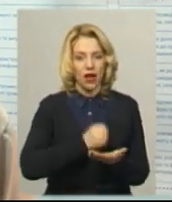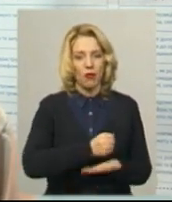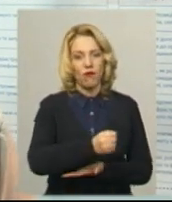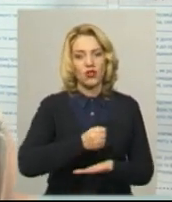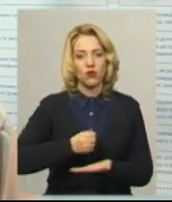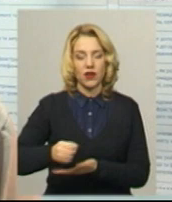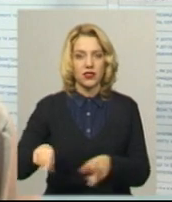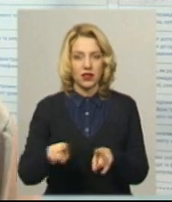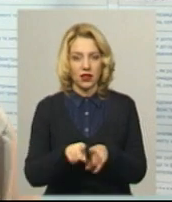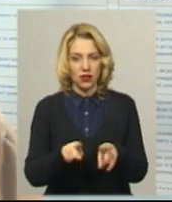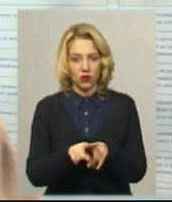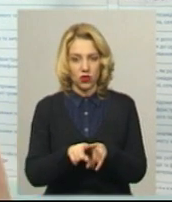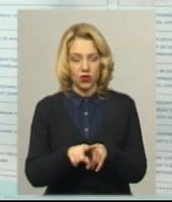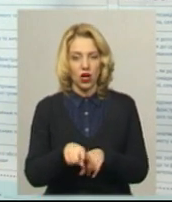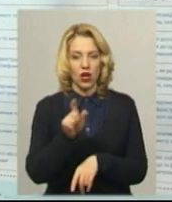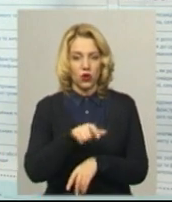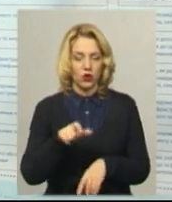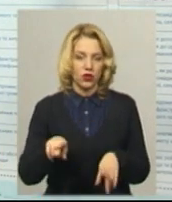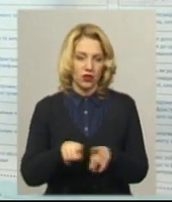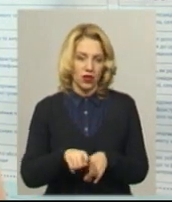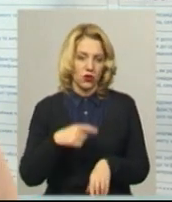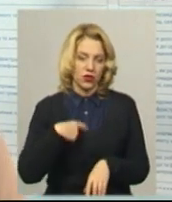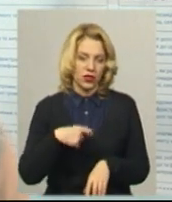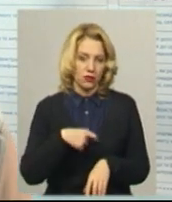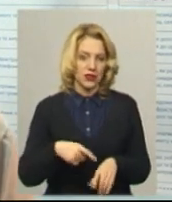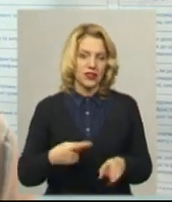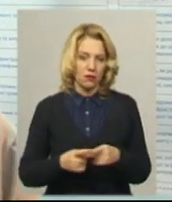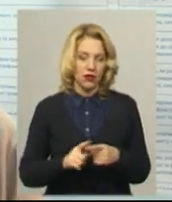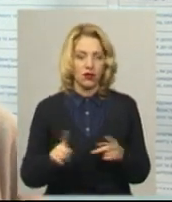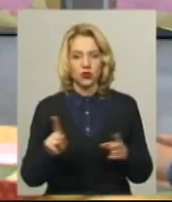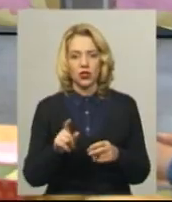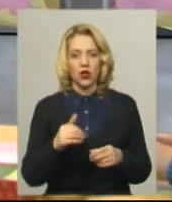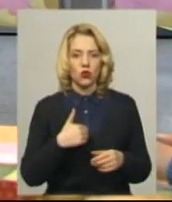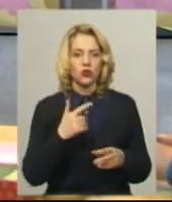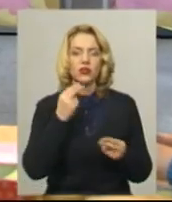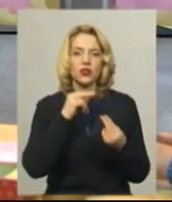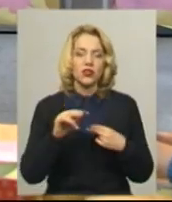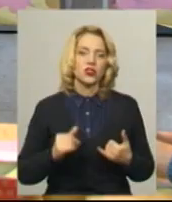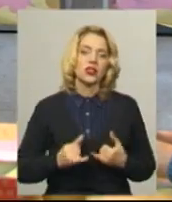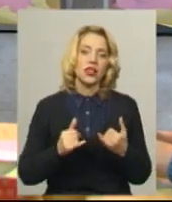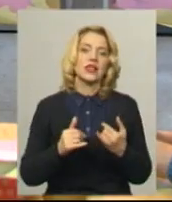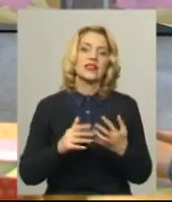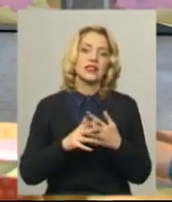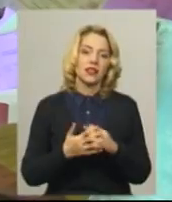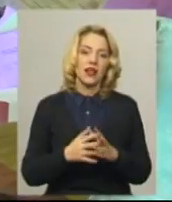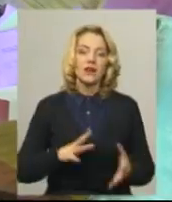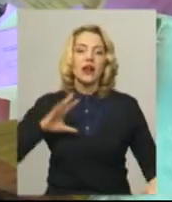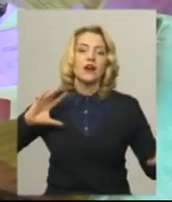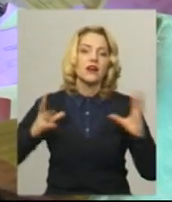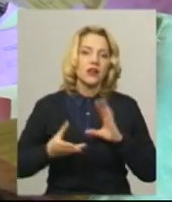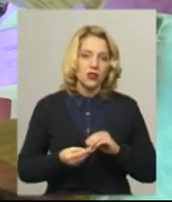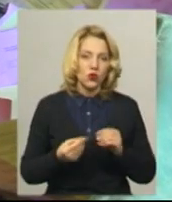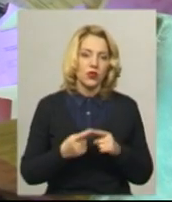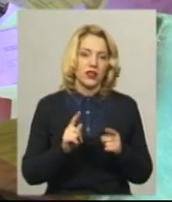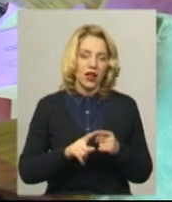також. Люди також самі себе також хочуть щось краще для села. Результати виборів у стих чотирьох новостворених